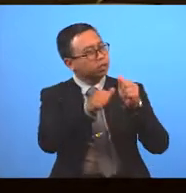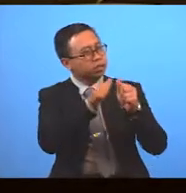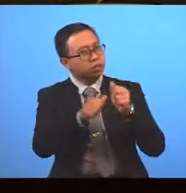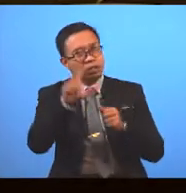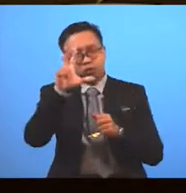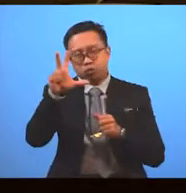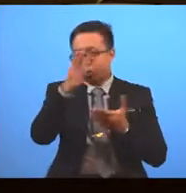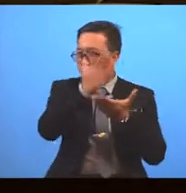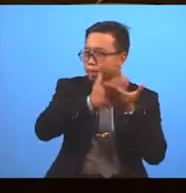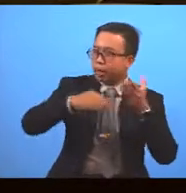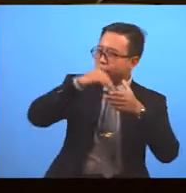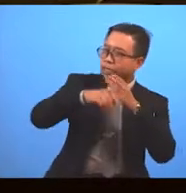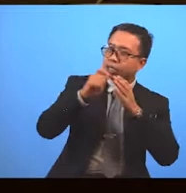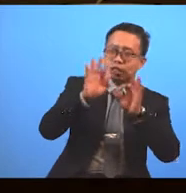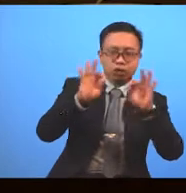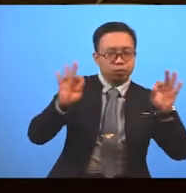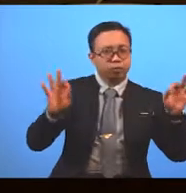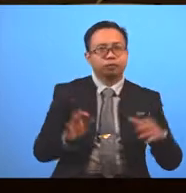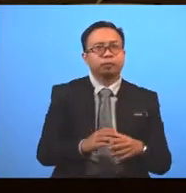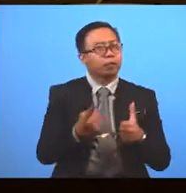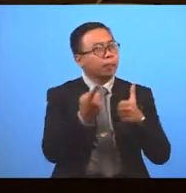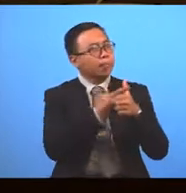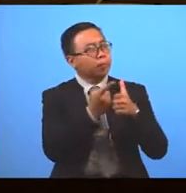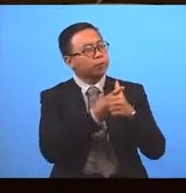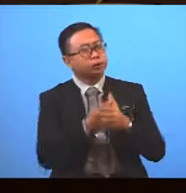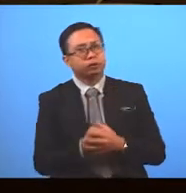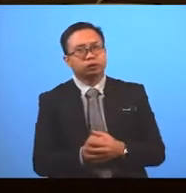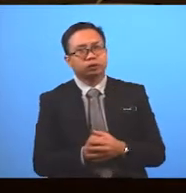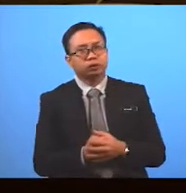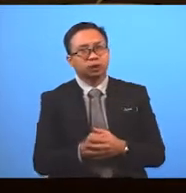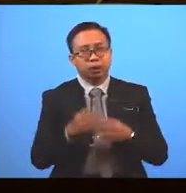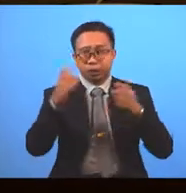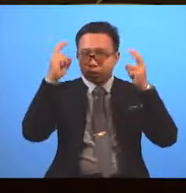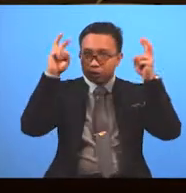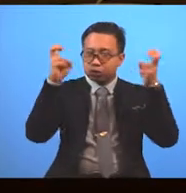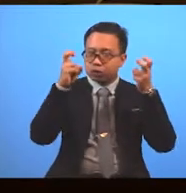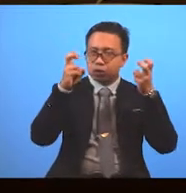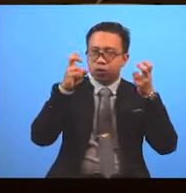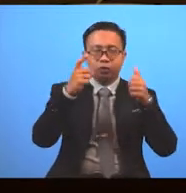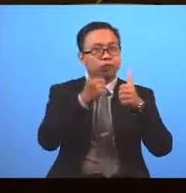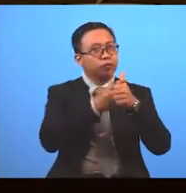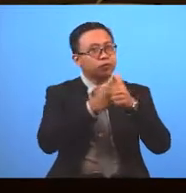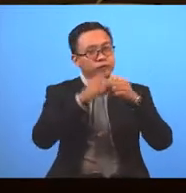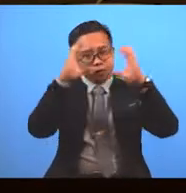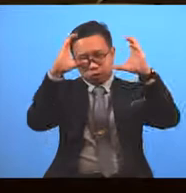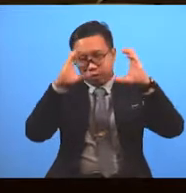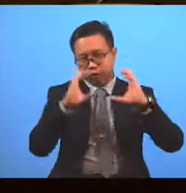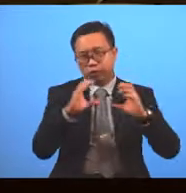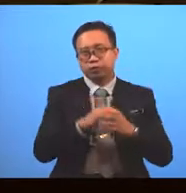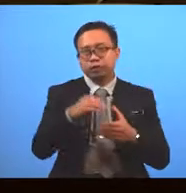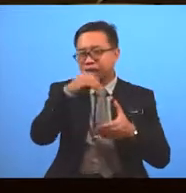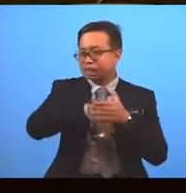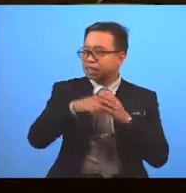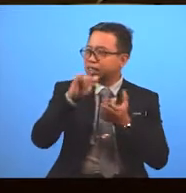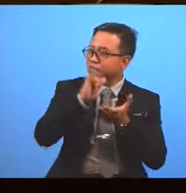3 parts in detail First, the introduction is in the first paragraph In this